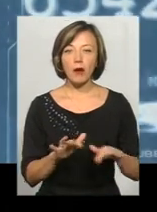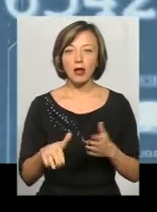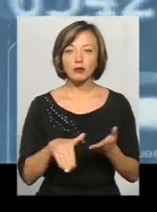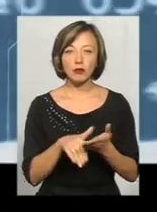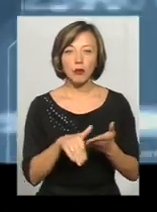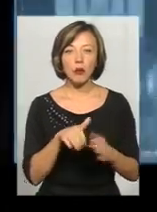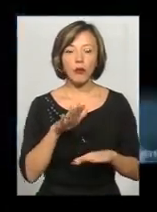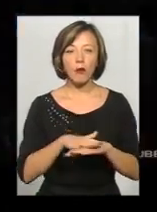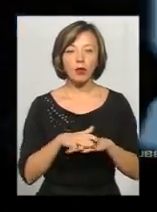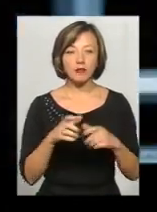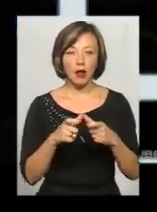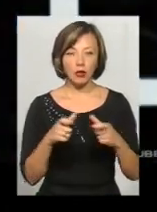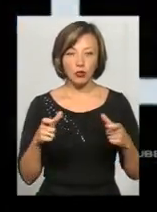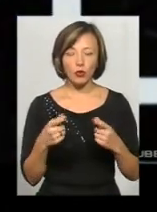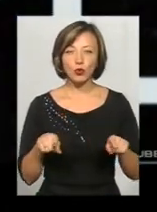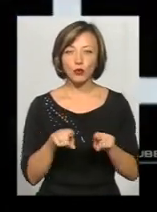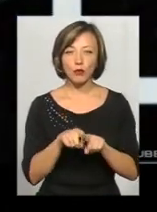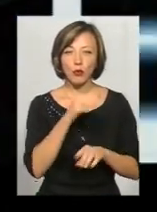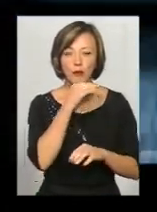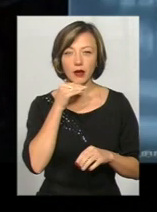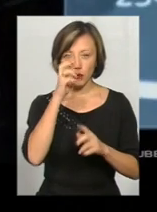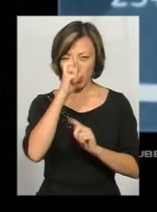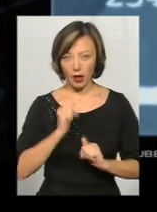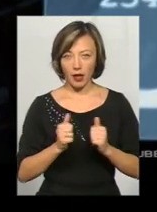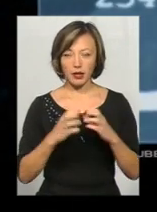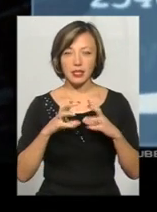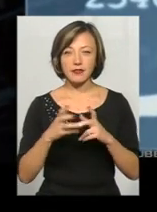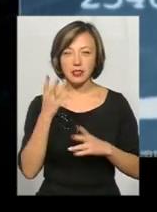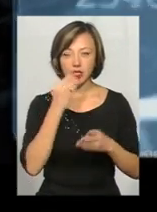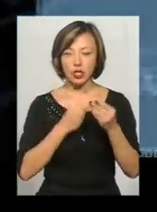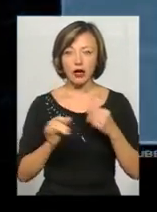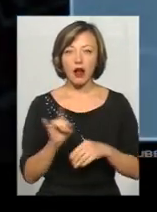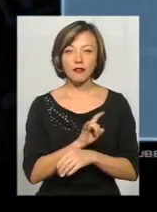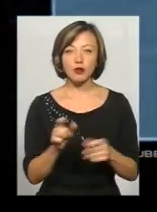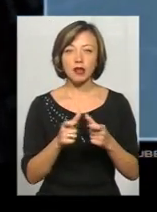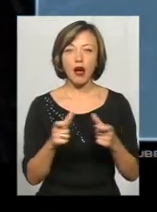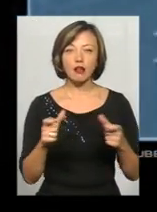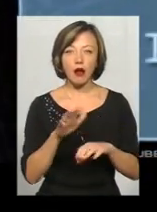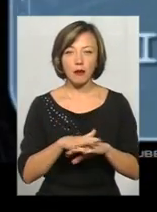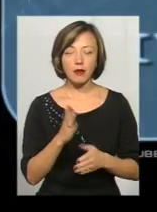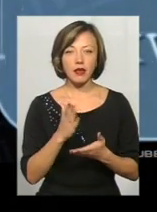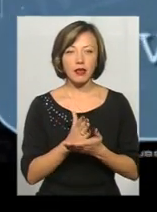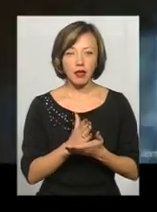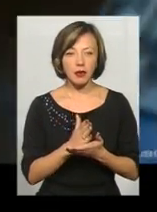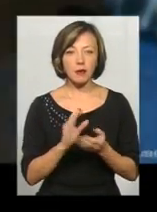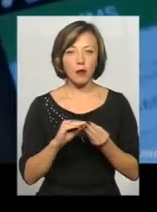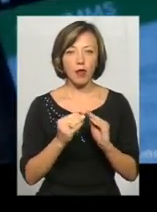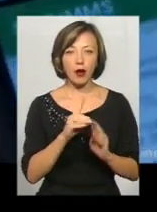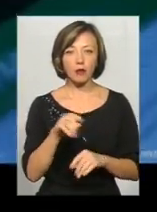допомогою банківських карток. Саме тому в багатьох країнах світу шахрайство з картками є страхом номер один.